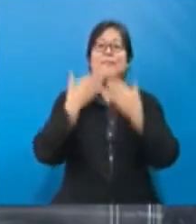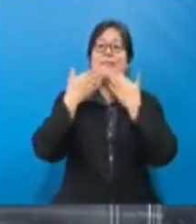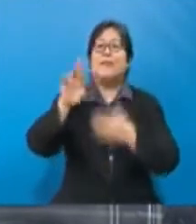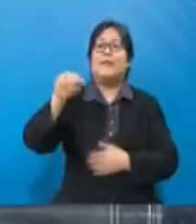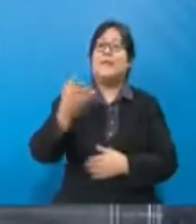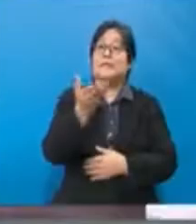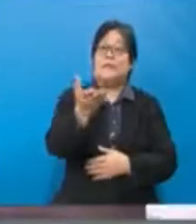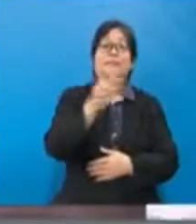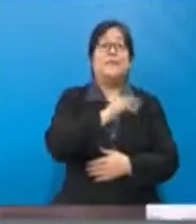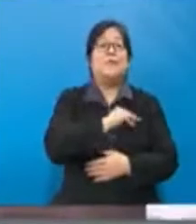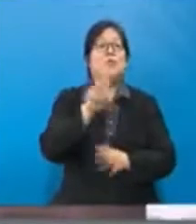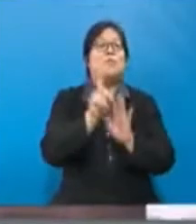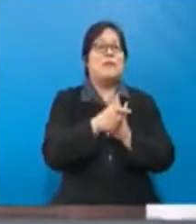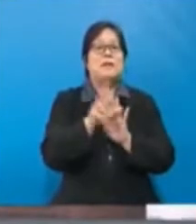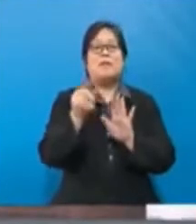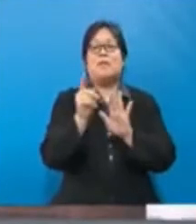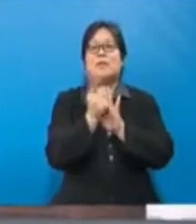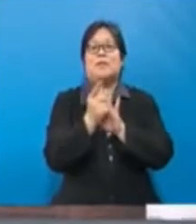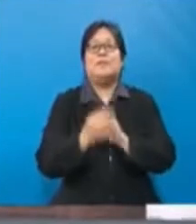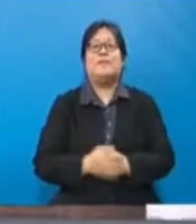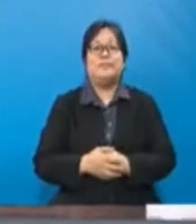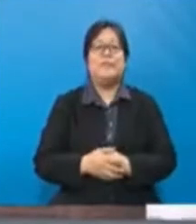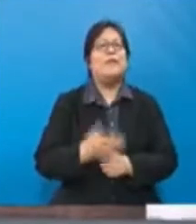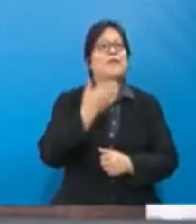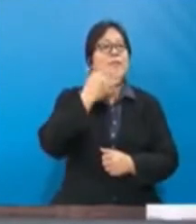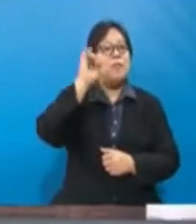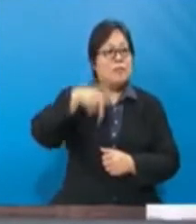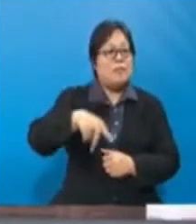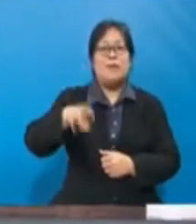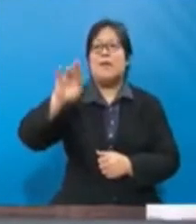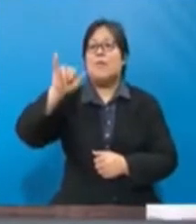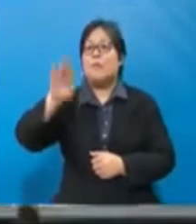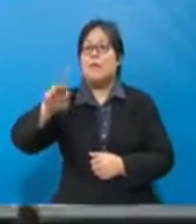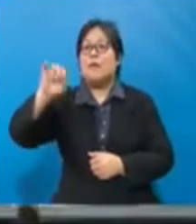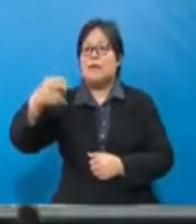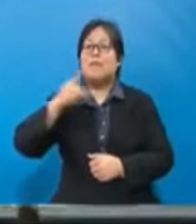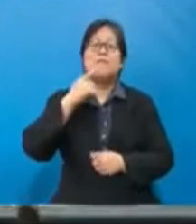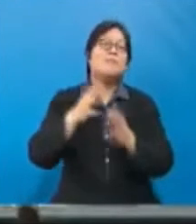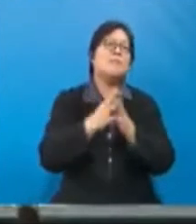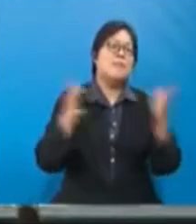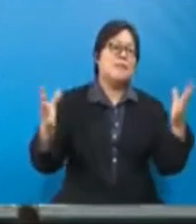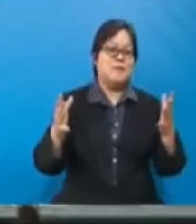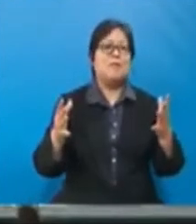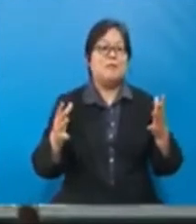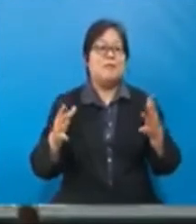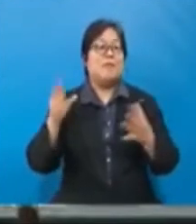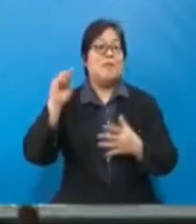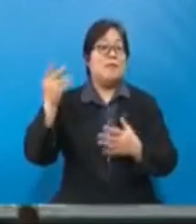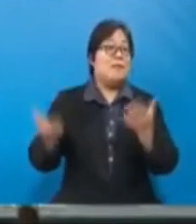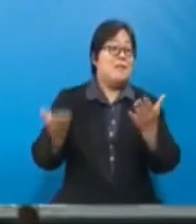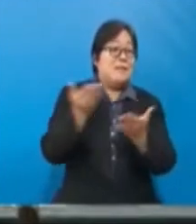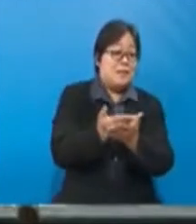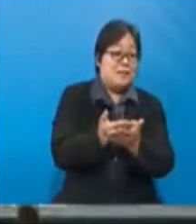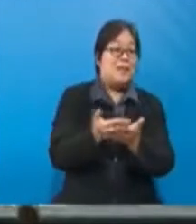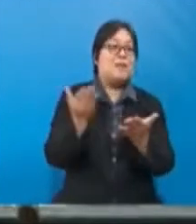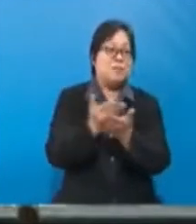Diputuh. Terima kasih yang rasa. Sila Menteri 2 minit. Betul dan yang berhormat rasa. Sebenarnya banyak yang dihujudkan oleh YMAD Besar